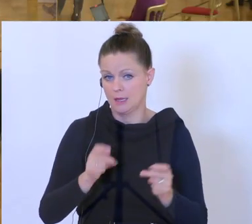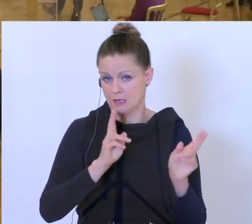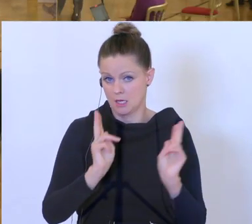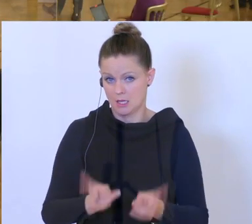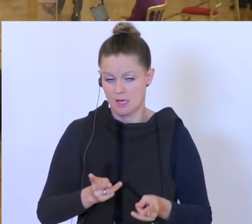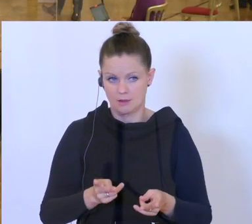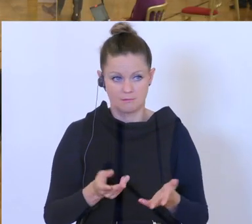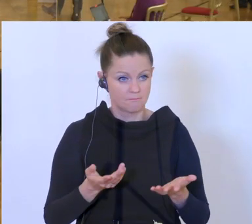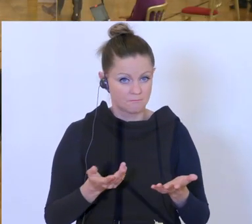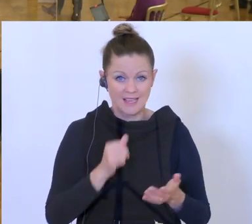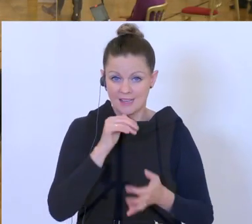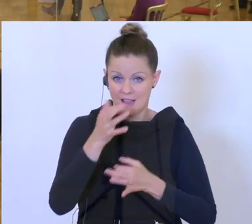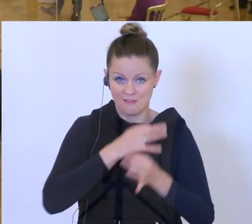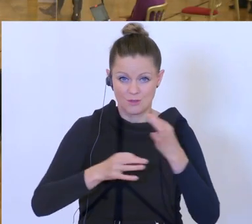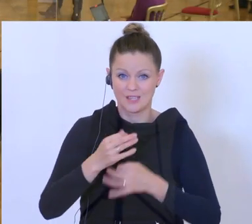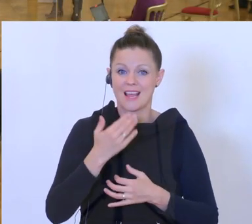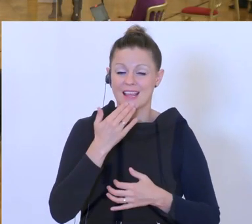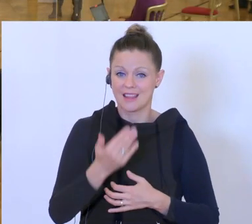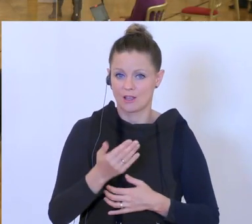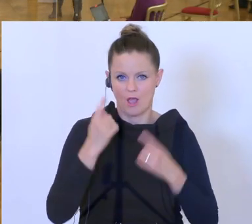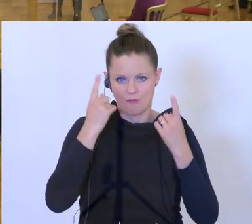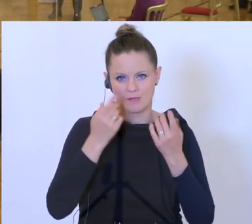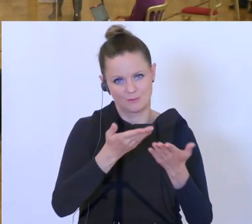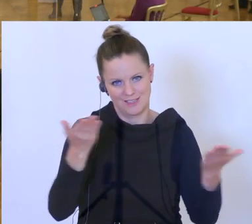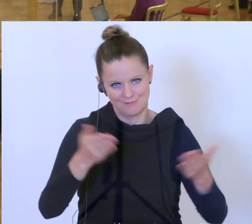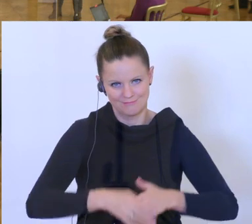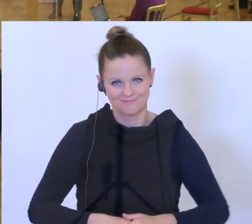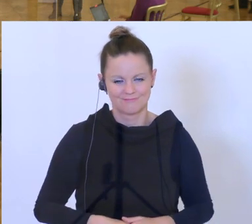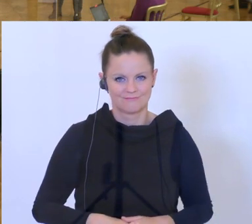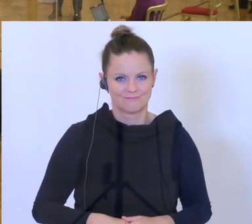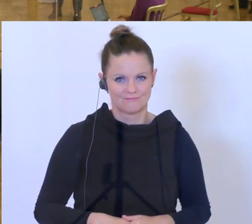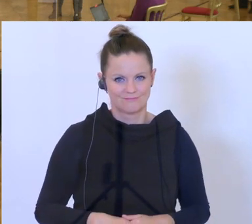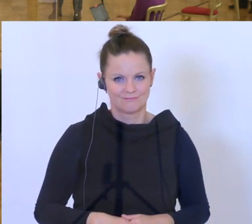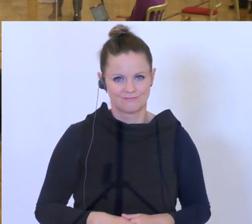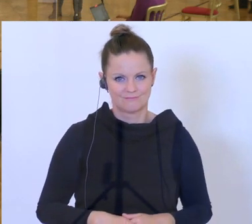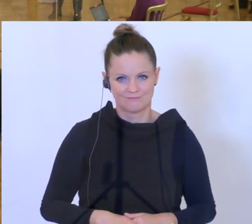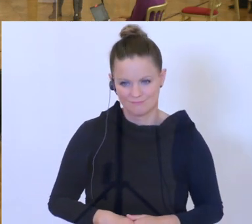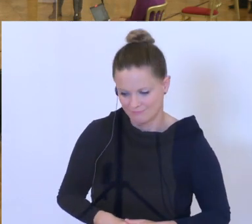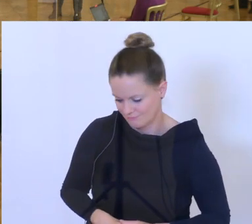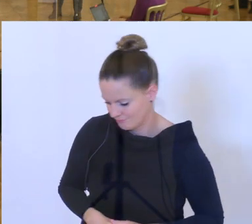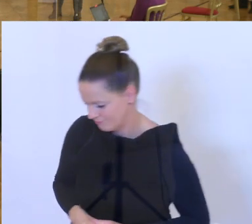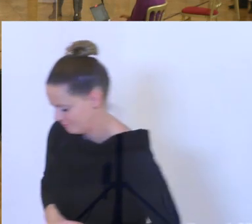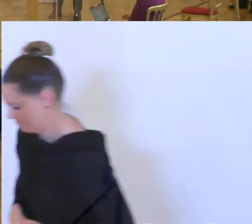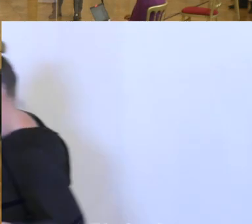keine weiteren Fragen mehr gibt, dann danke sehr für die Aufmerksamkeit. und dann sehr für Und dann sehr